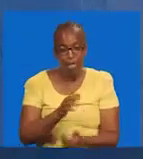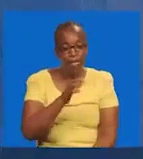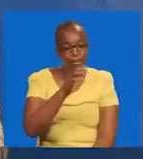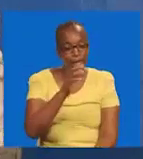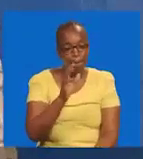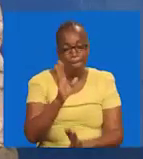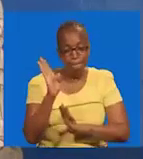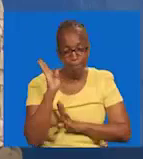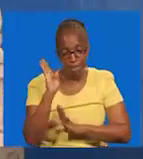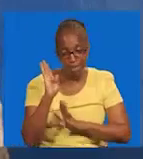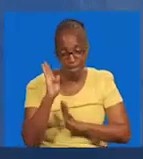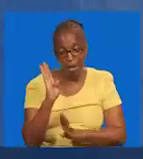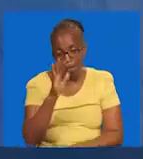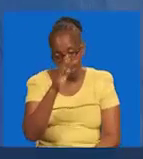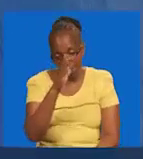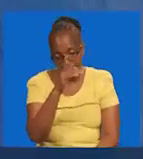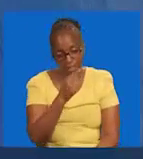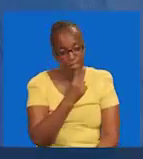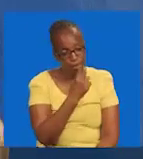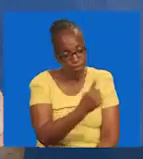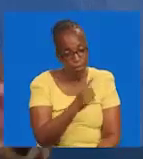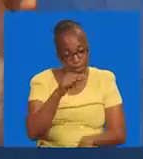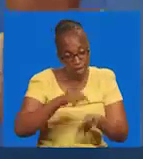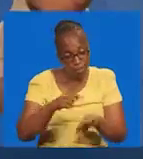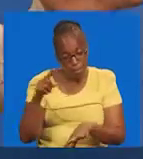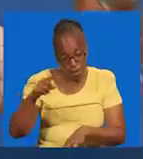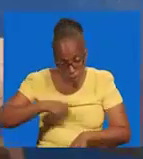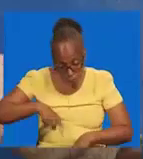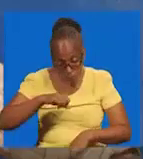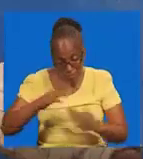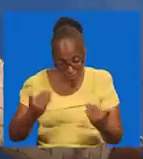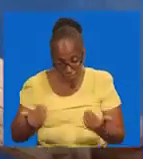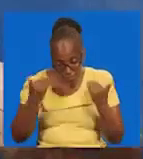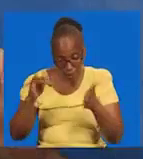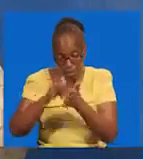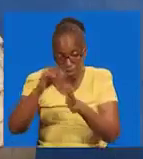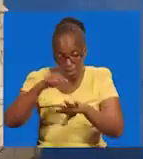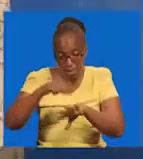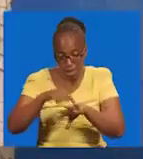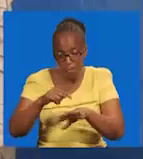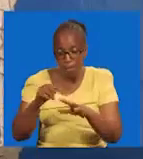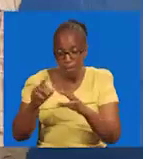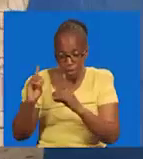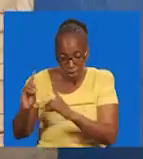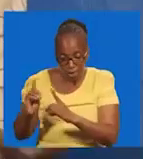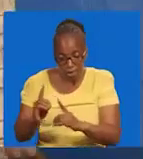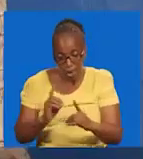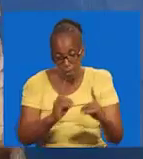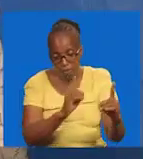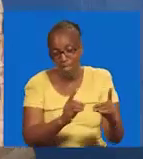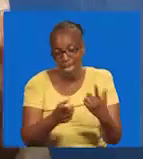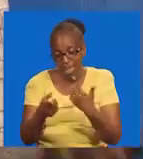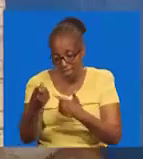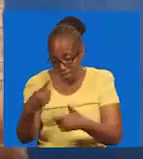Asikari wanandanganywa. Ati wakaseme. Wakati tulipo kuwa tunalala. Dipo wanafunzi walikuja waka muiba.